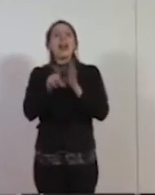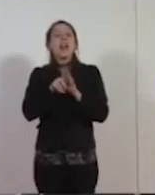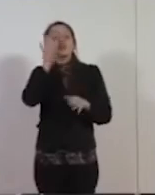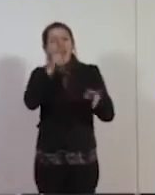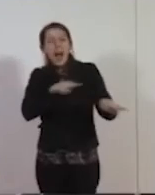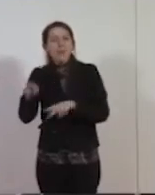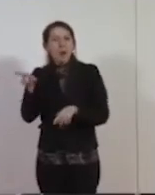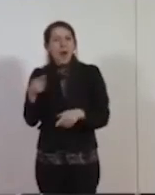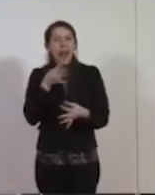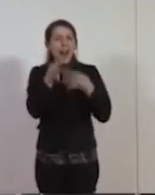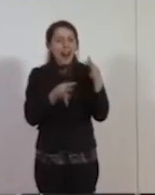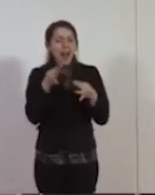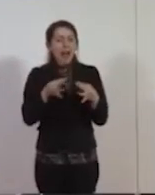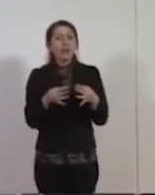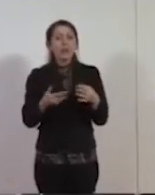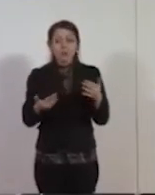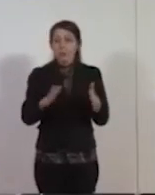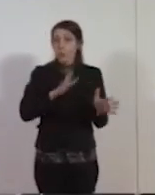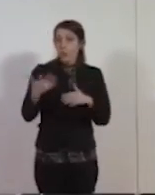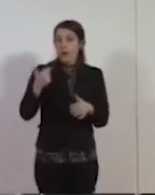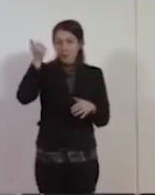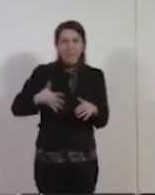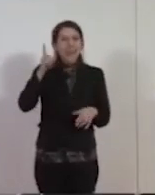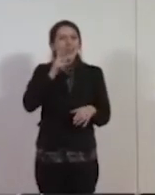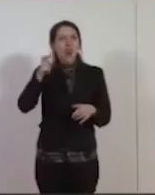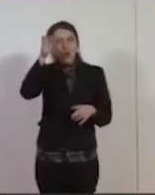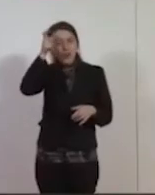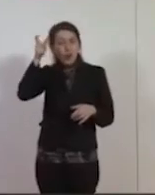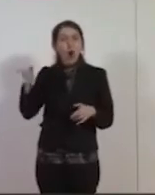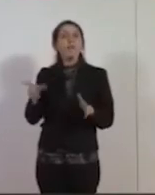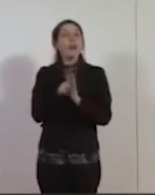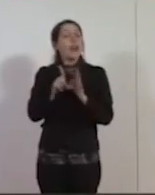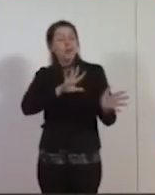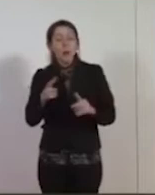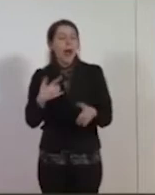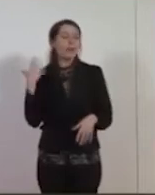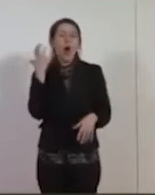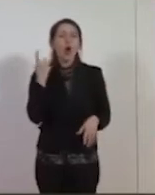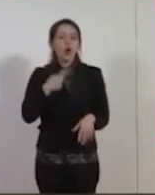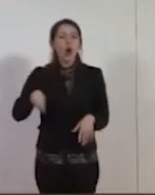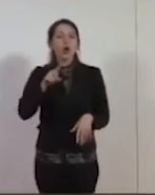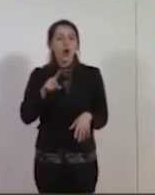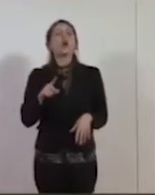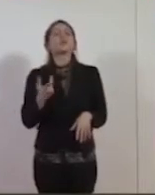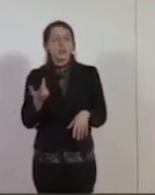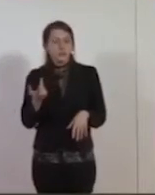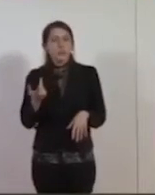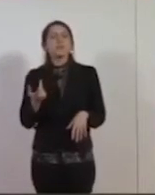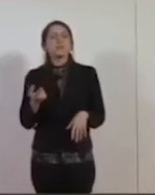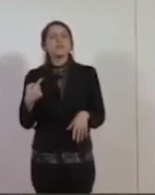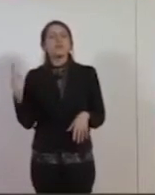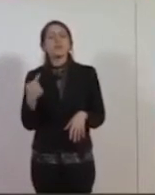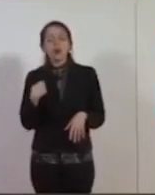legge fatta in questa legislatura, in questi mille giorni di cui dobbiamo andare molto orgogliosi, ecco, a me è ritornata in mente quella